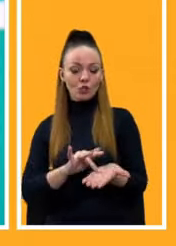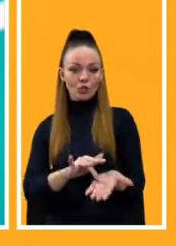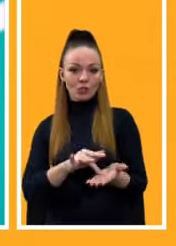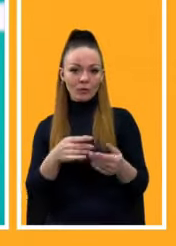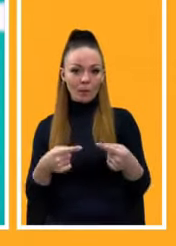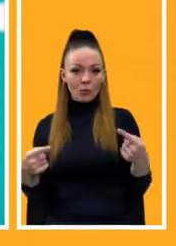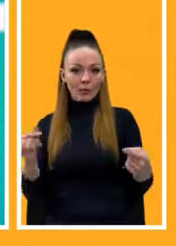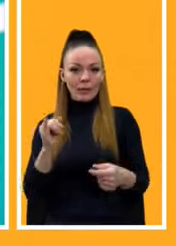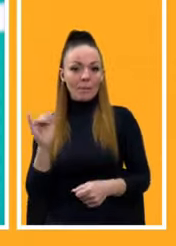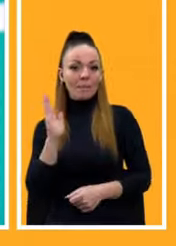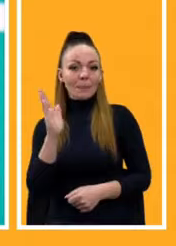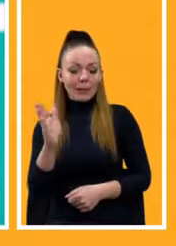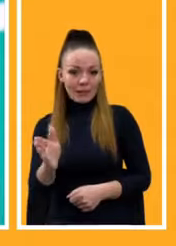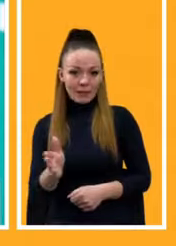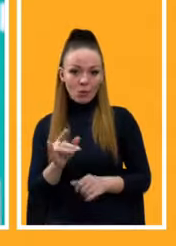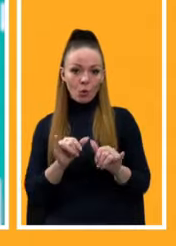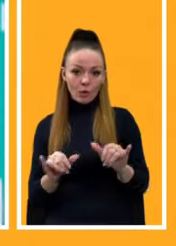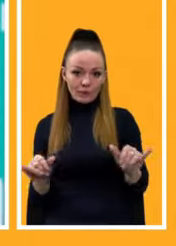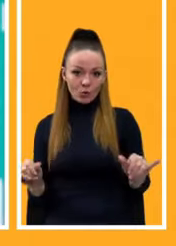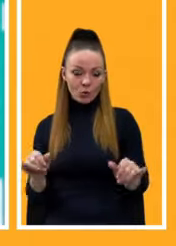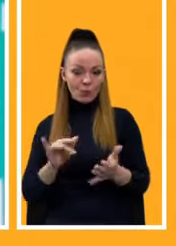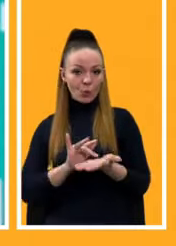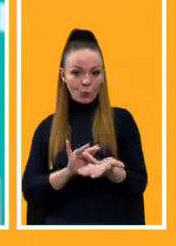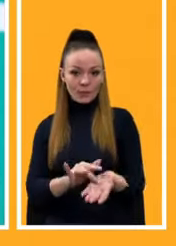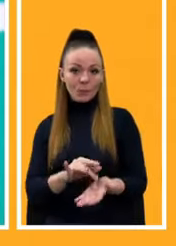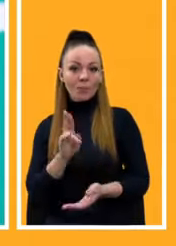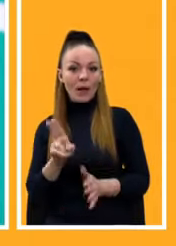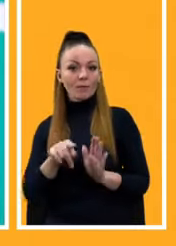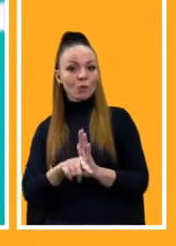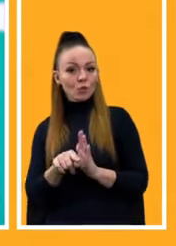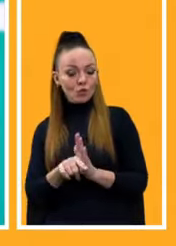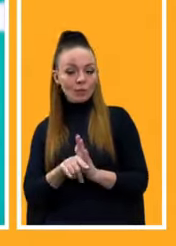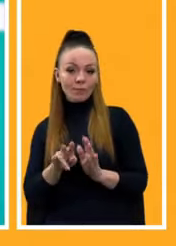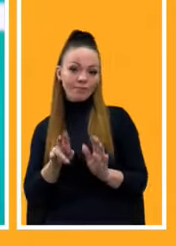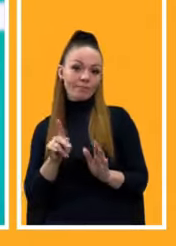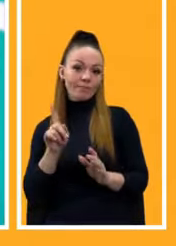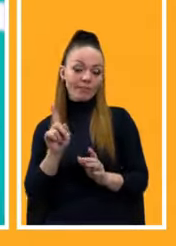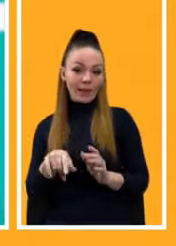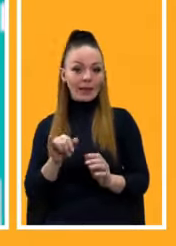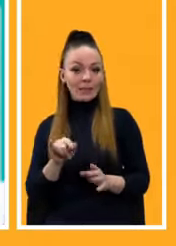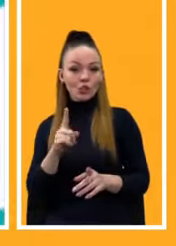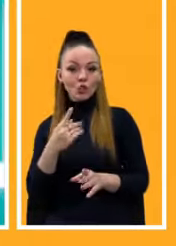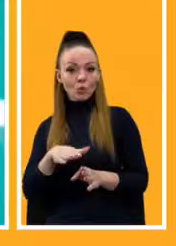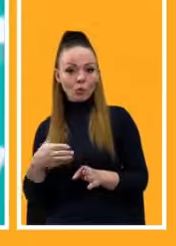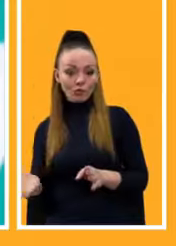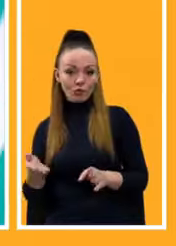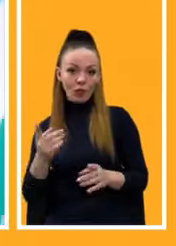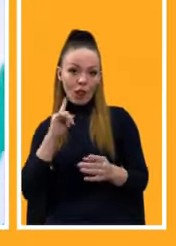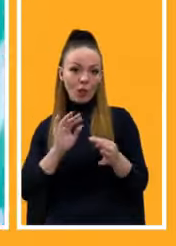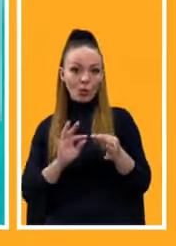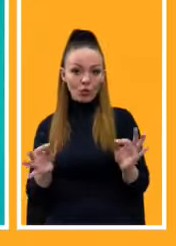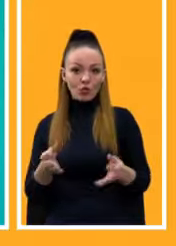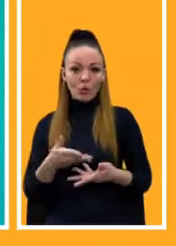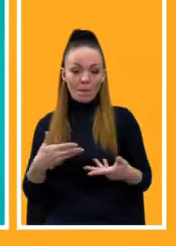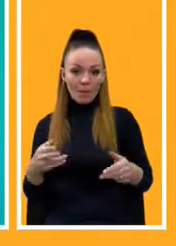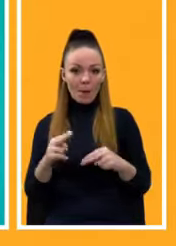перспективи розвитку туризму, як внутрішнього, так і зовнішнього. Ось так логічно ми побудуємо